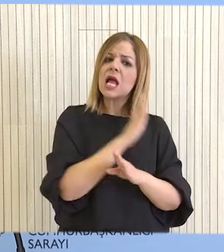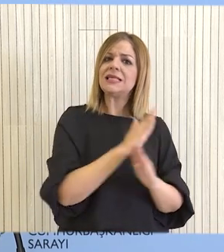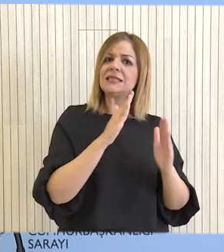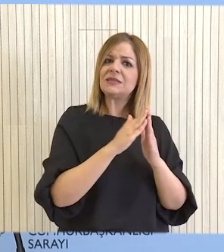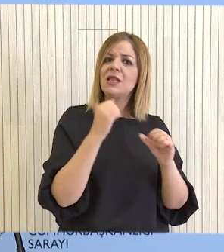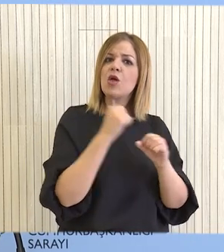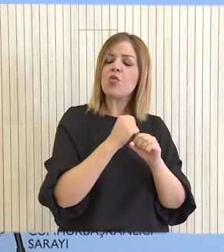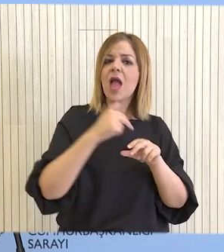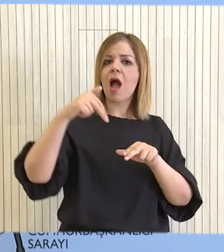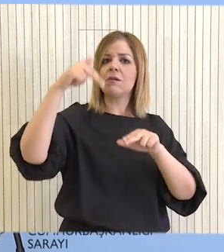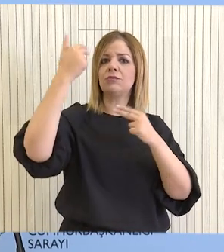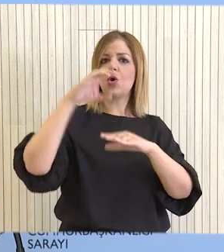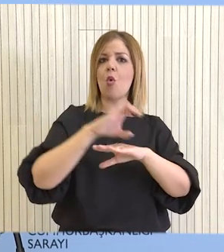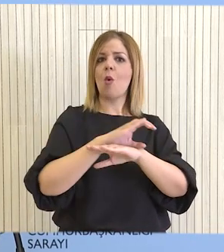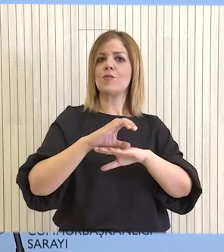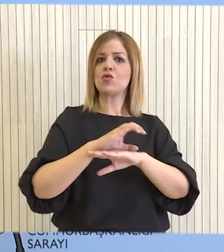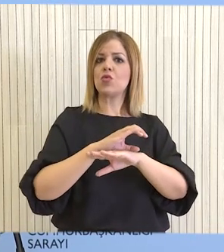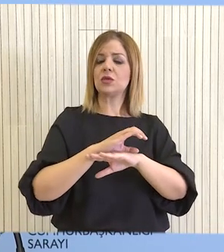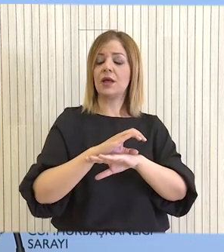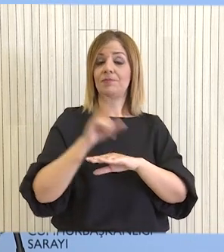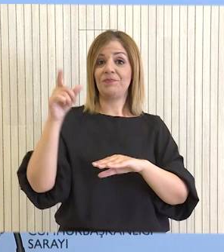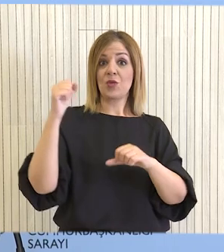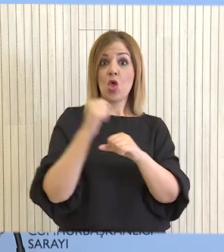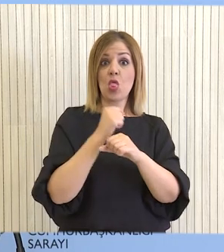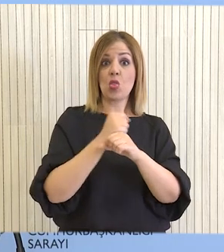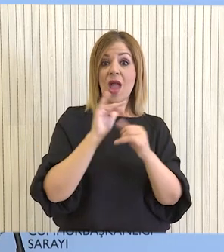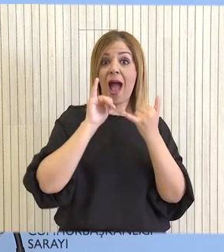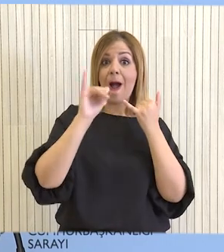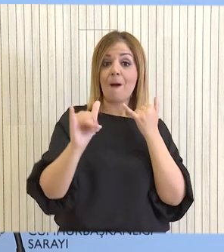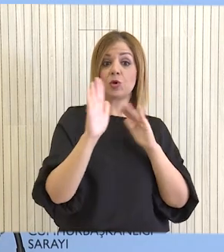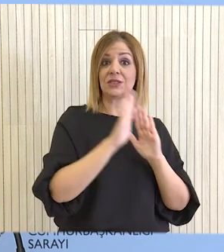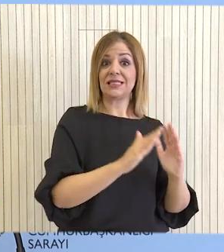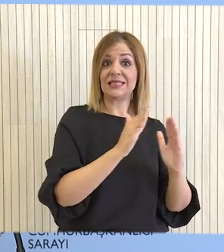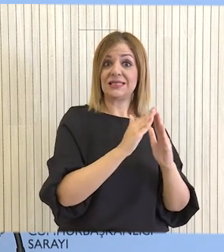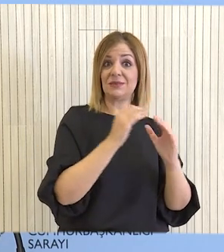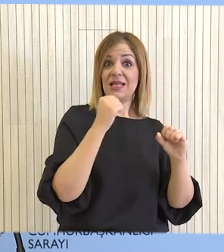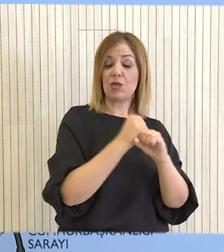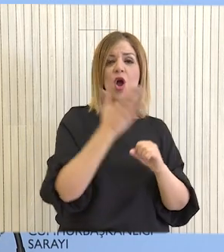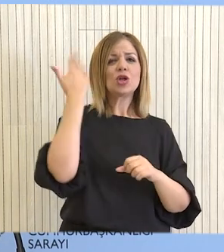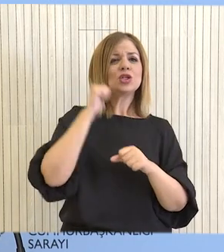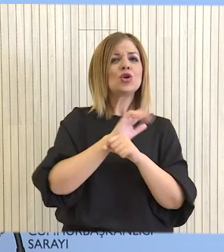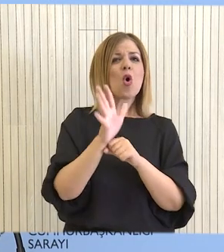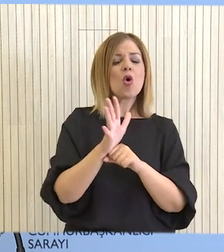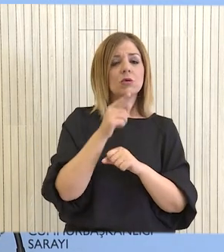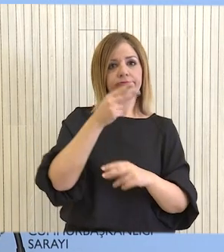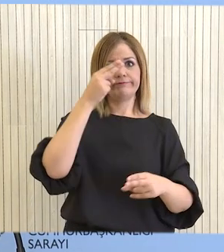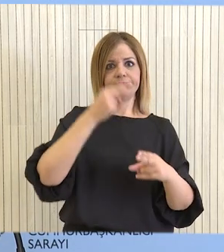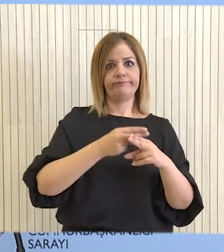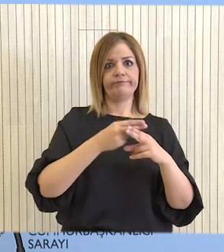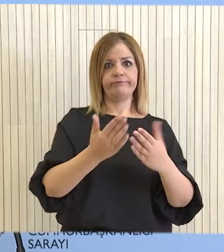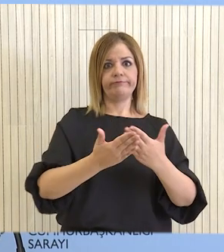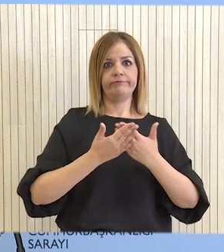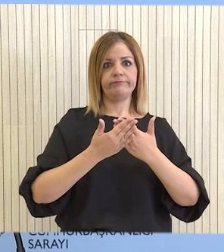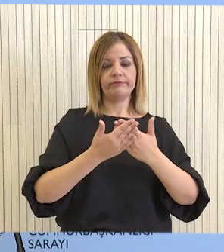προς υλοποίηση Αντιλαμβάνεστε ότι η τηλεργασία έχουμε δει και τον καιρό της πανδημίας την σημαντική της συμβολή όταν